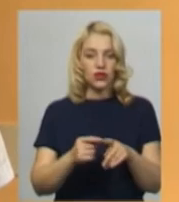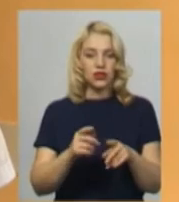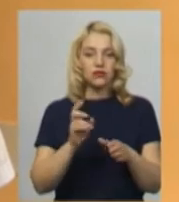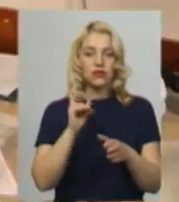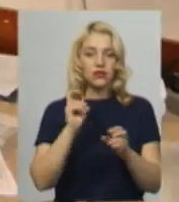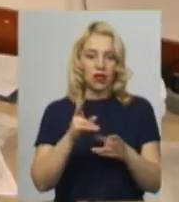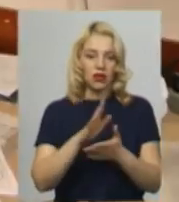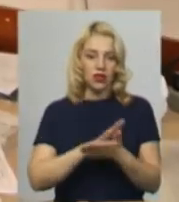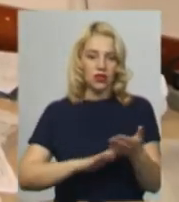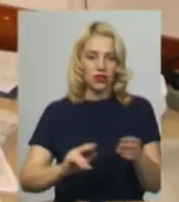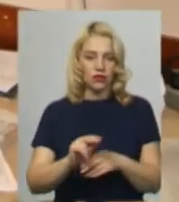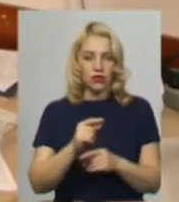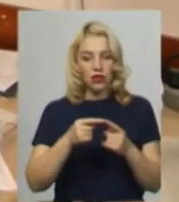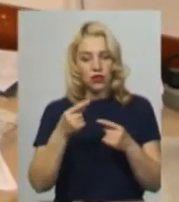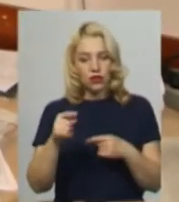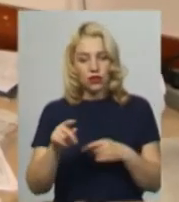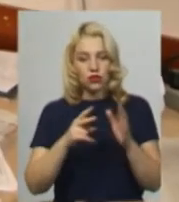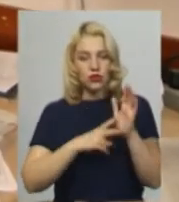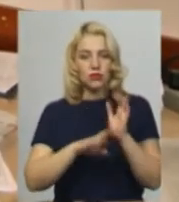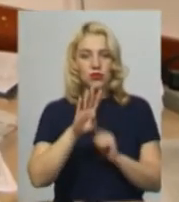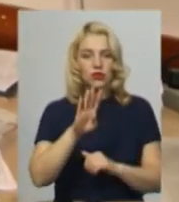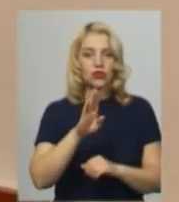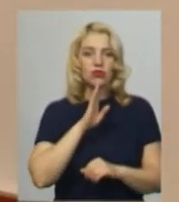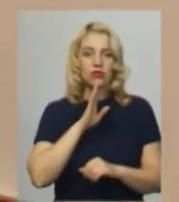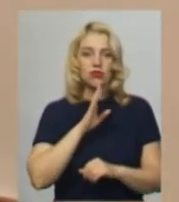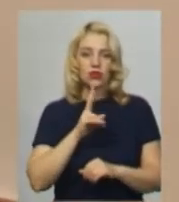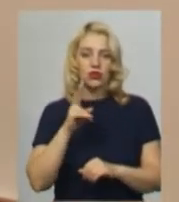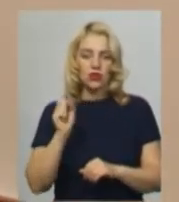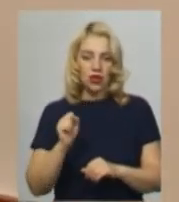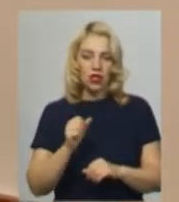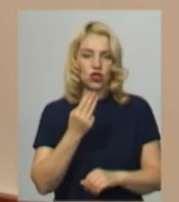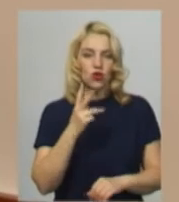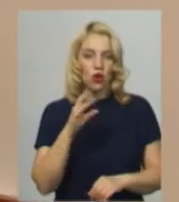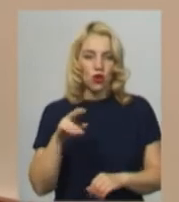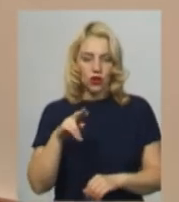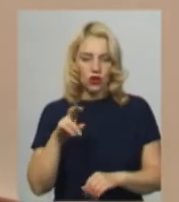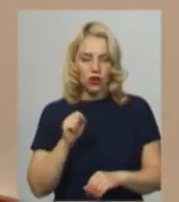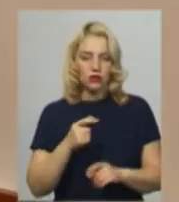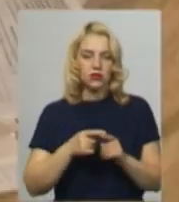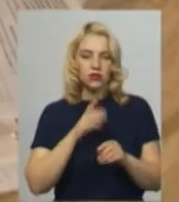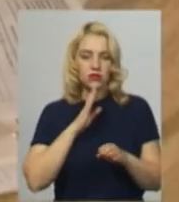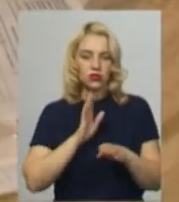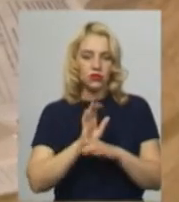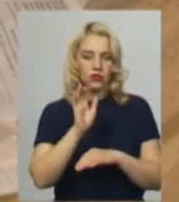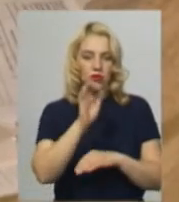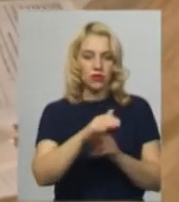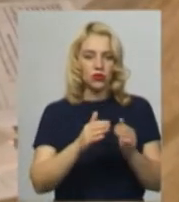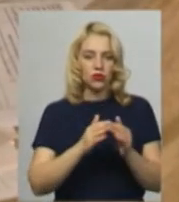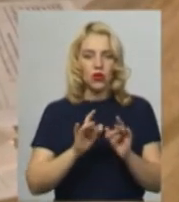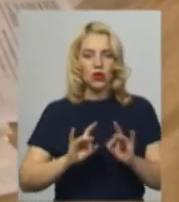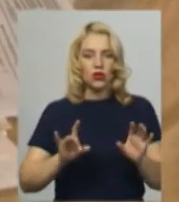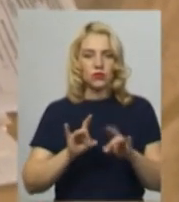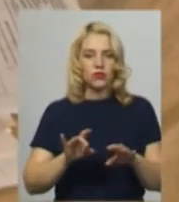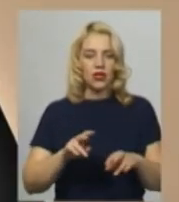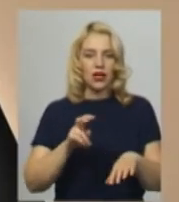подальшого лікування. Іншу травмовано 74-річну пасажирку «Шкоди» відправили додому, розповідає лікар-нейрохірург обласної лікарні